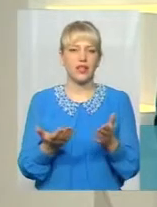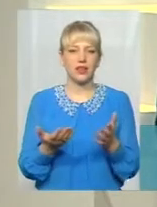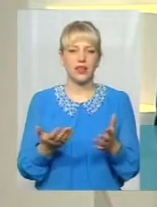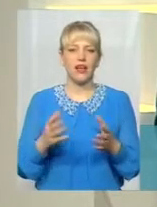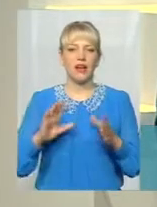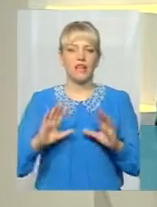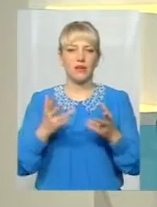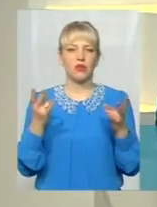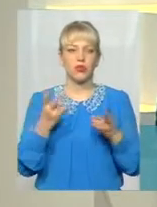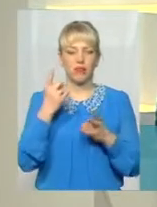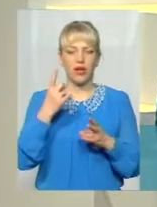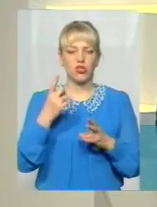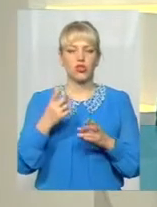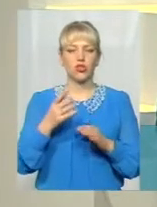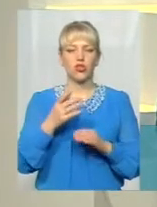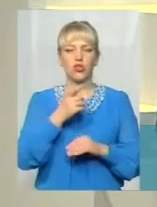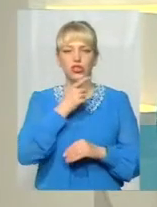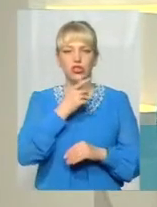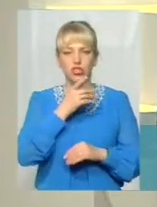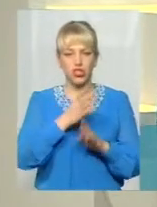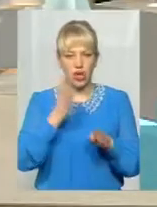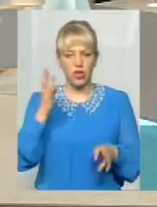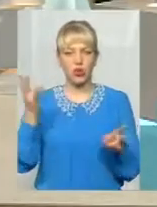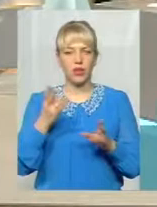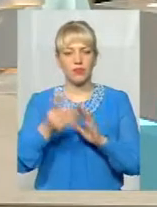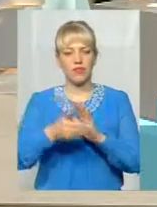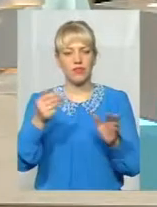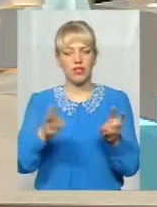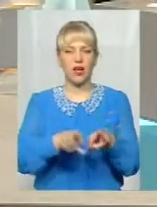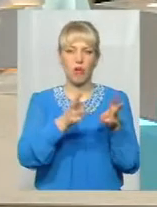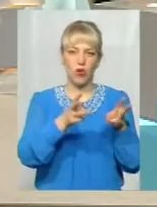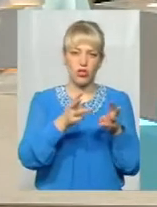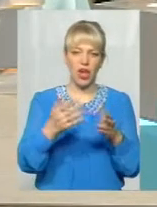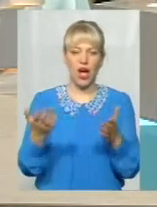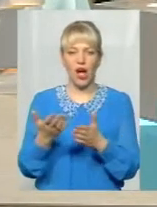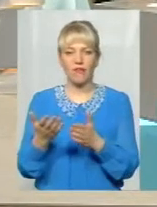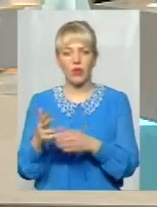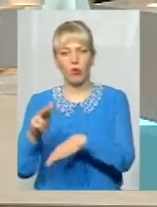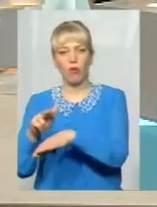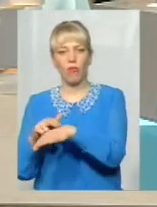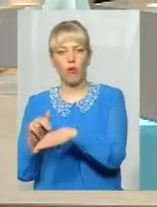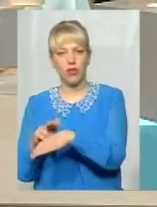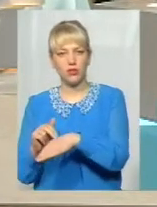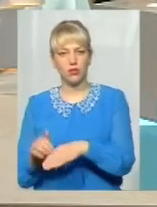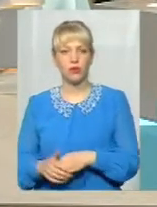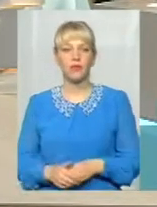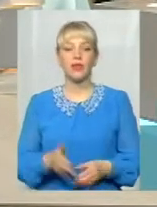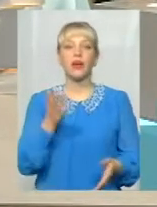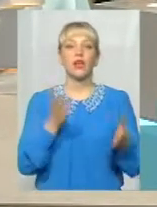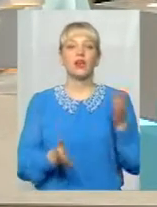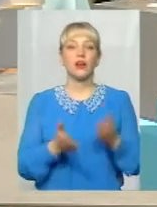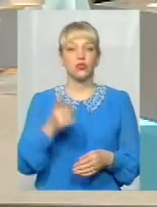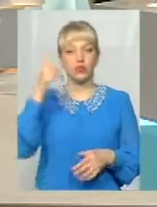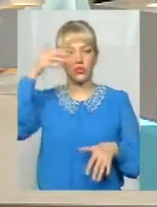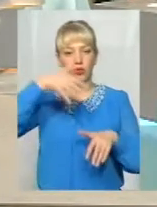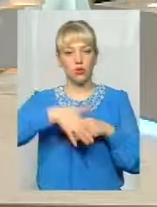чергу потрібно визивати все ж таки пожежників, а у яку поліцію? Ну, якщо свідомий